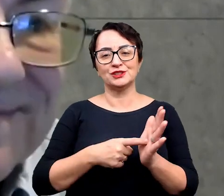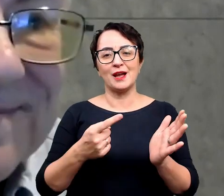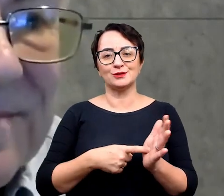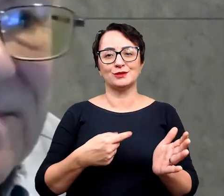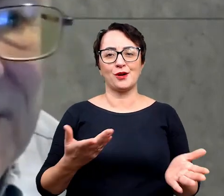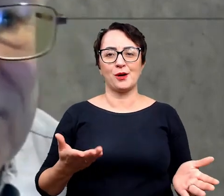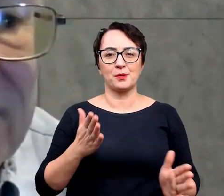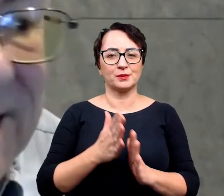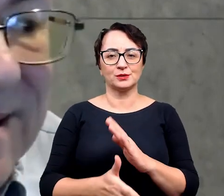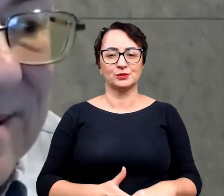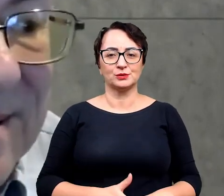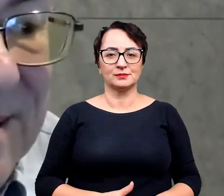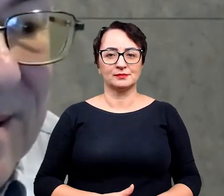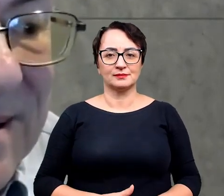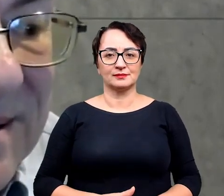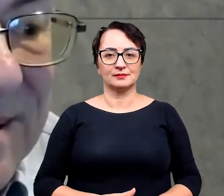to...